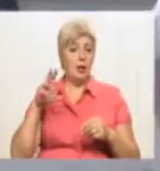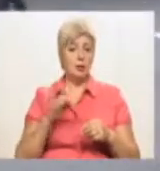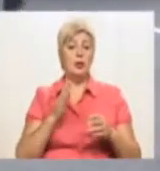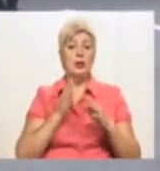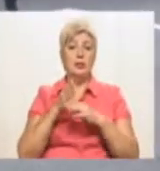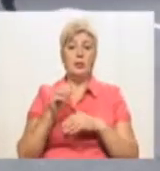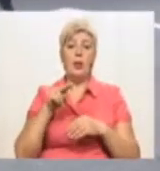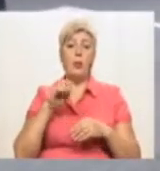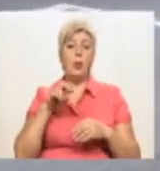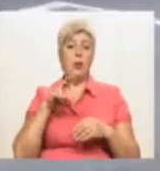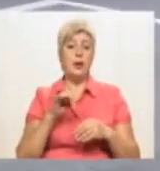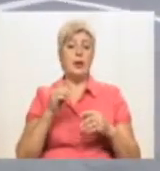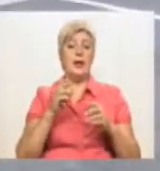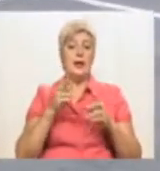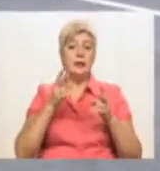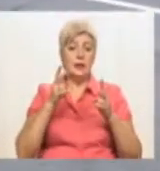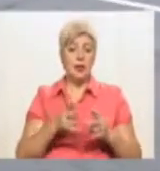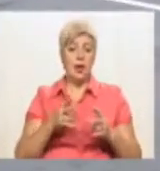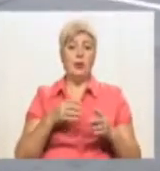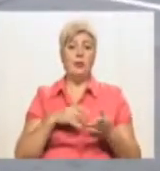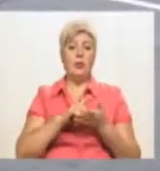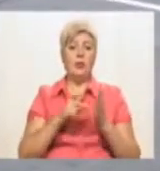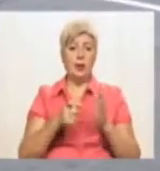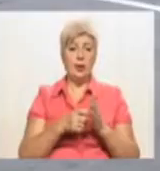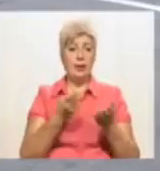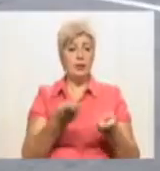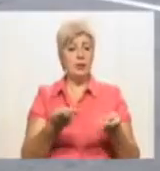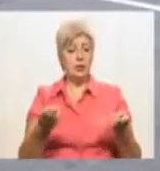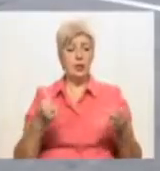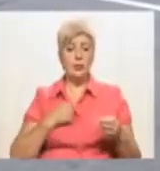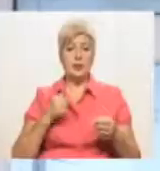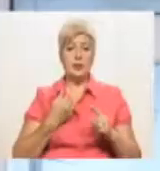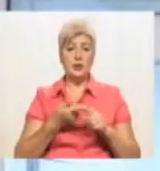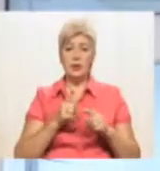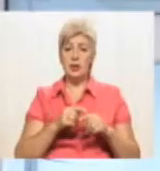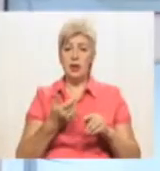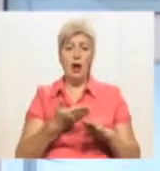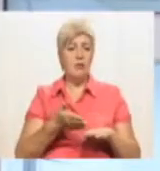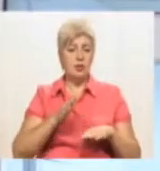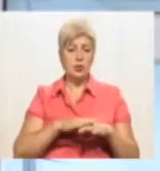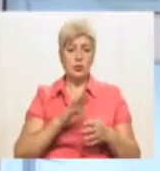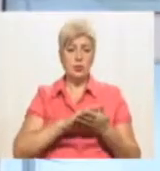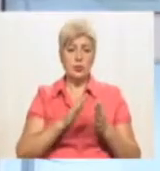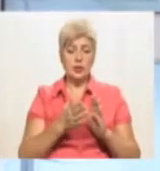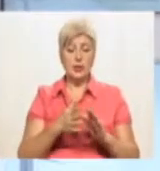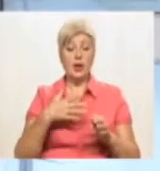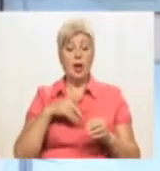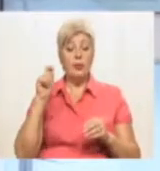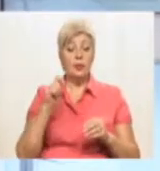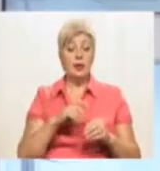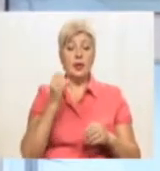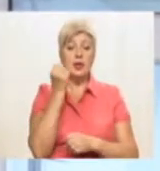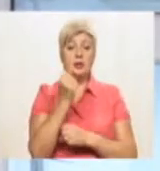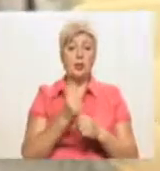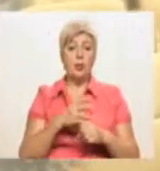відділення політравми – палату бійців, які знаходяться в надважкому стані. Загалом норвезька представниця перебувала в Україні з робочим візитом з 4